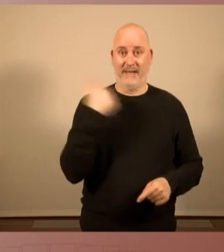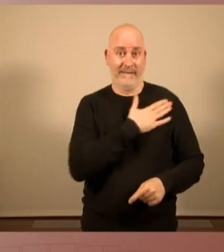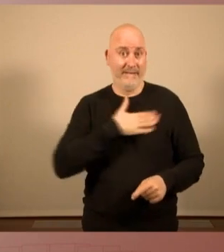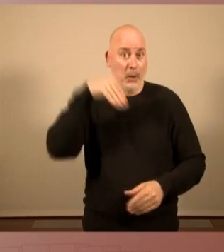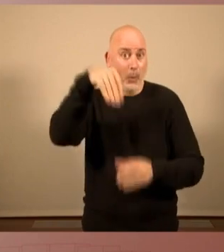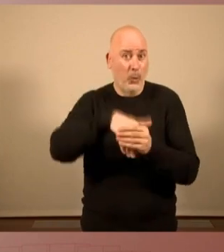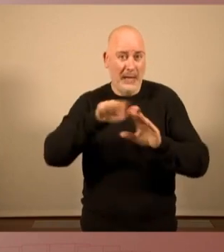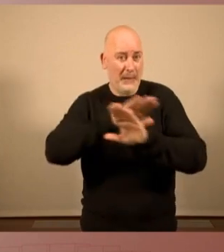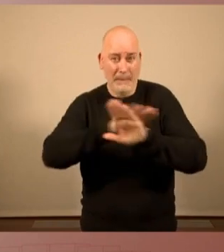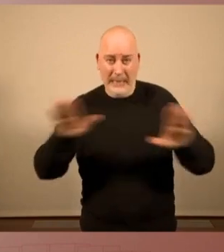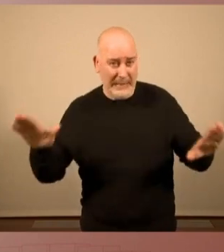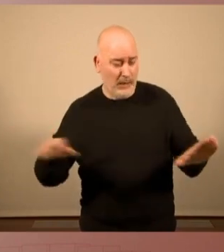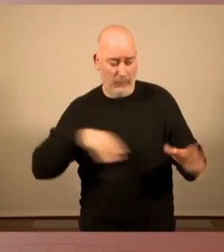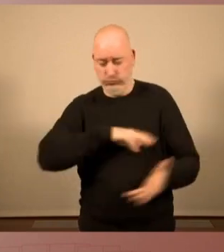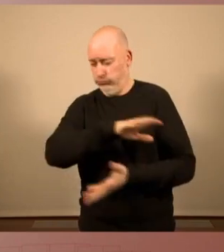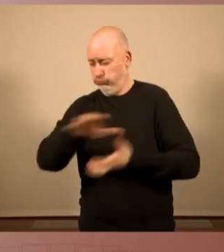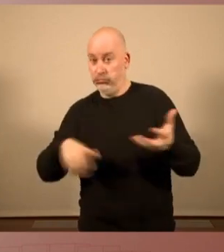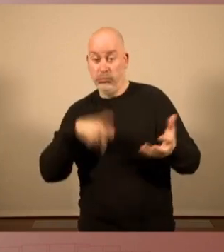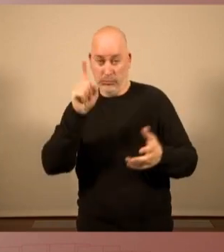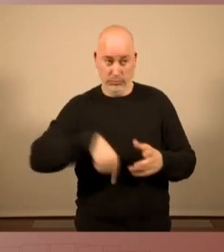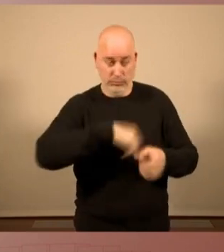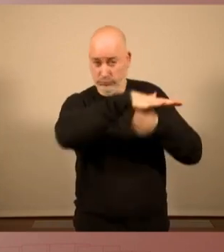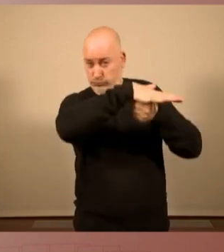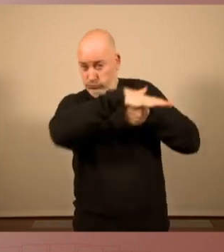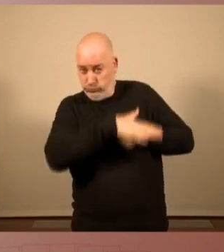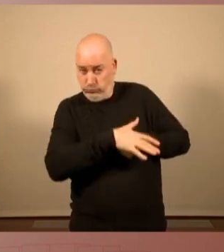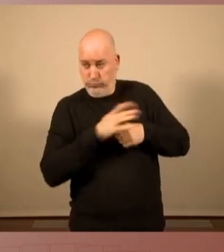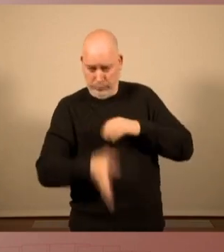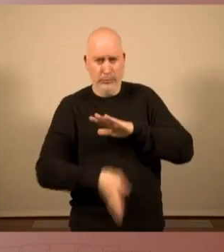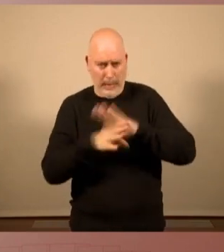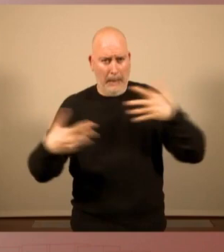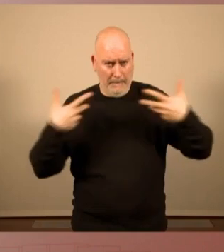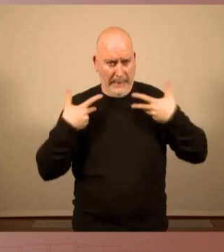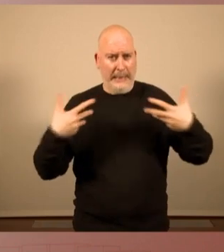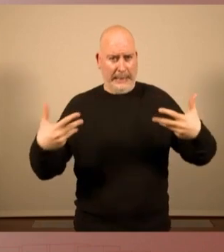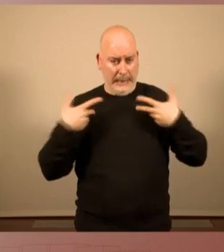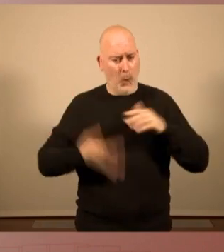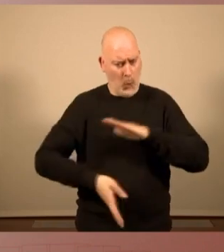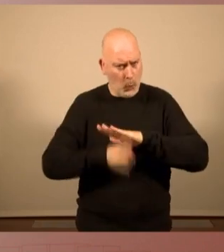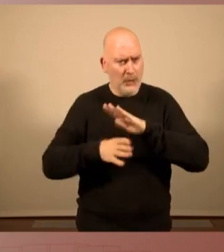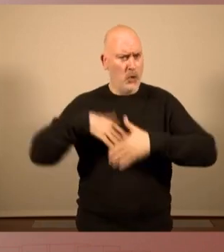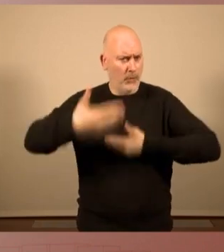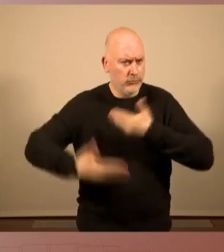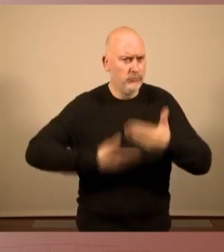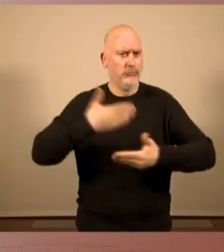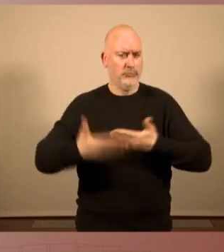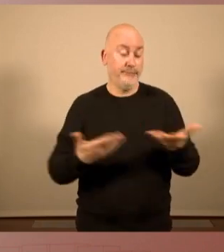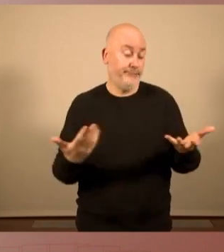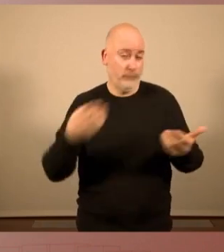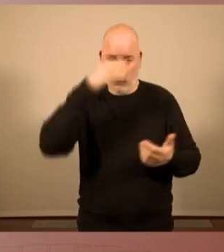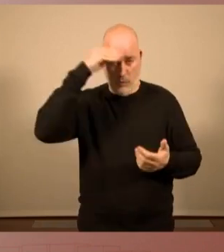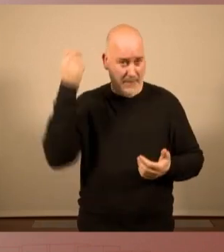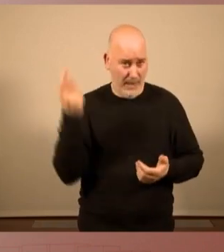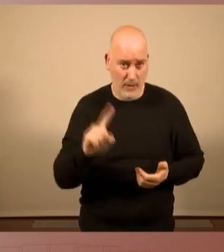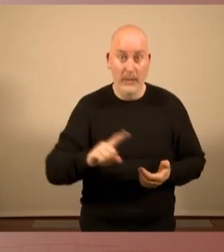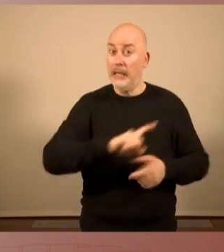podem oblidar tota la repressió que encara patim, que encara està en una màquina creixent. I no podem oblidar